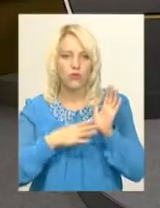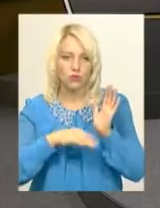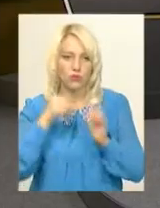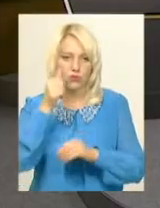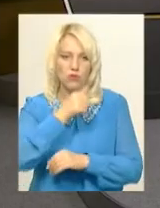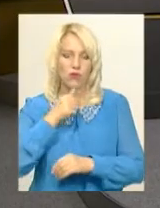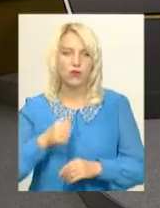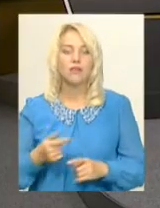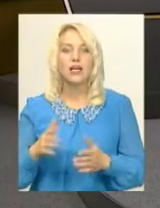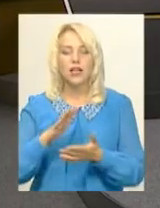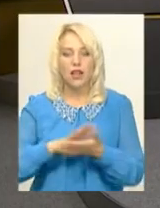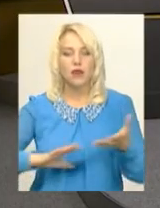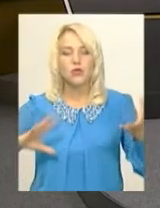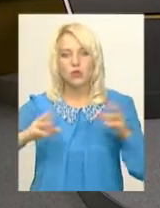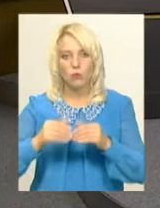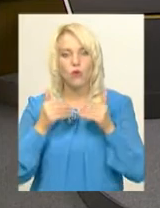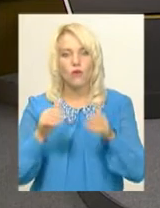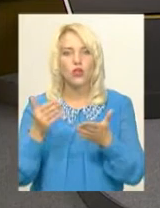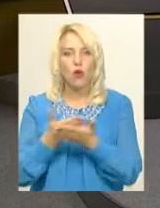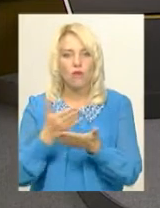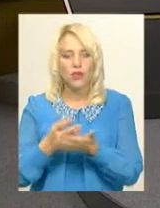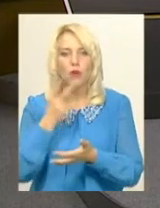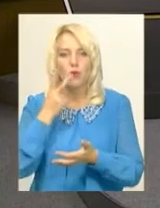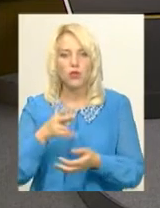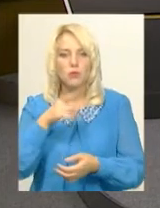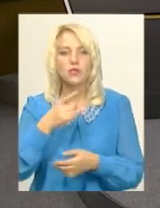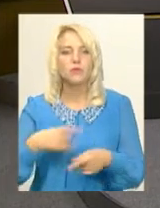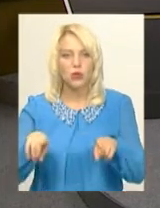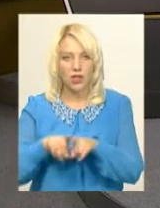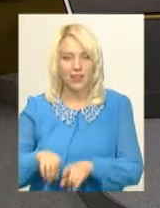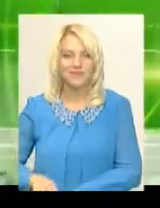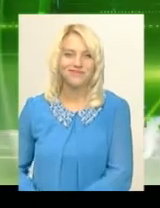Далі у підсумковому випуску новин ми розповімо про таке.